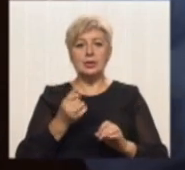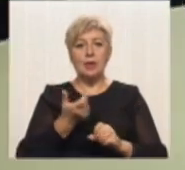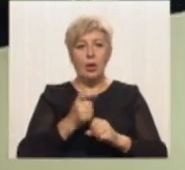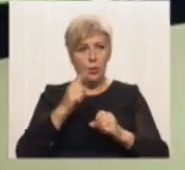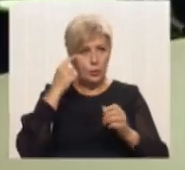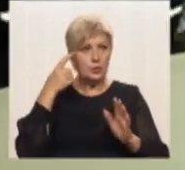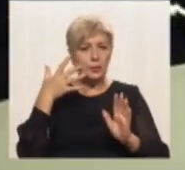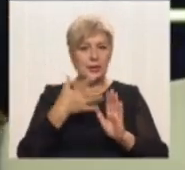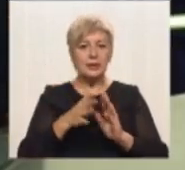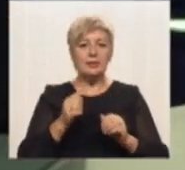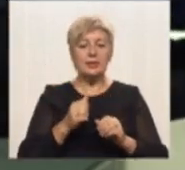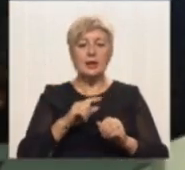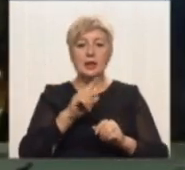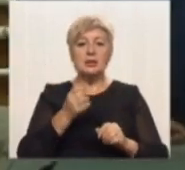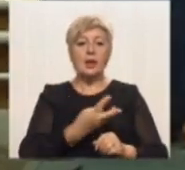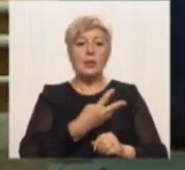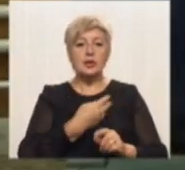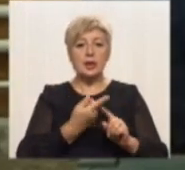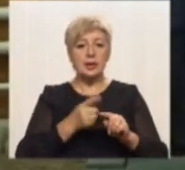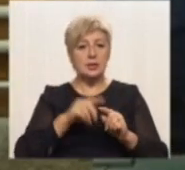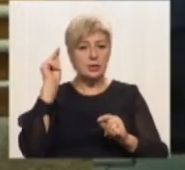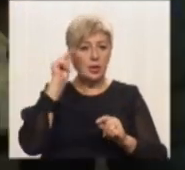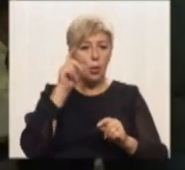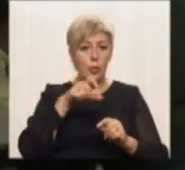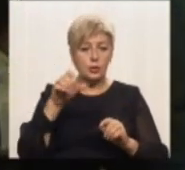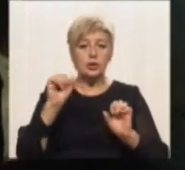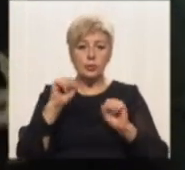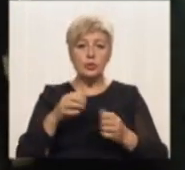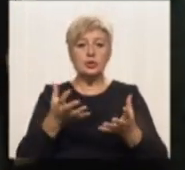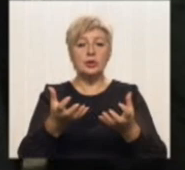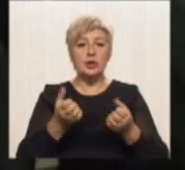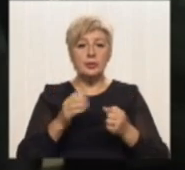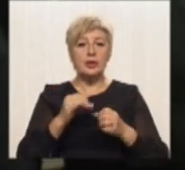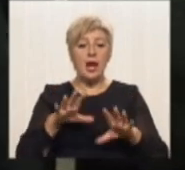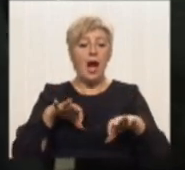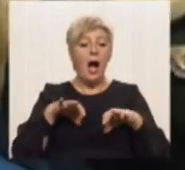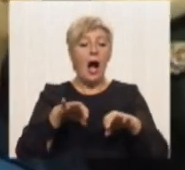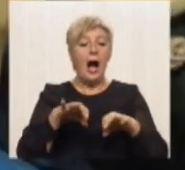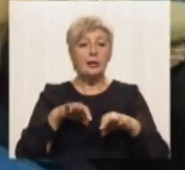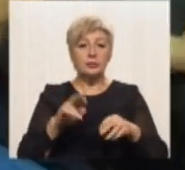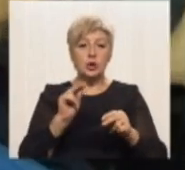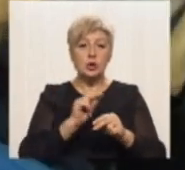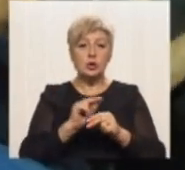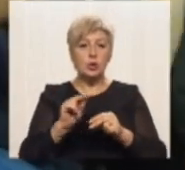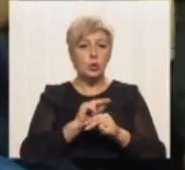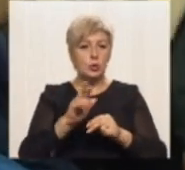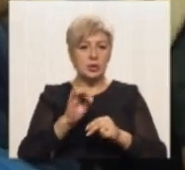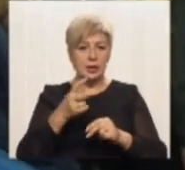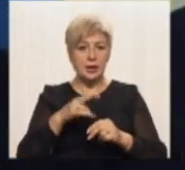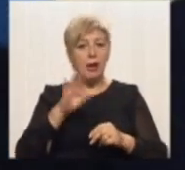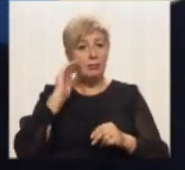За бажанням ці учні можуть отримати ще й професію автослюсаря вже на другому курсі. Антон Дорошенко